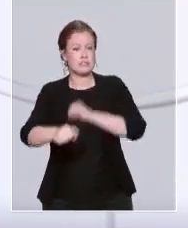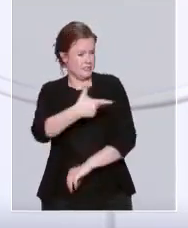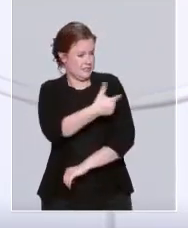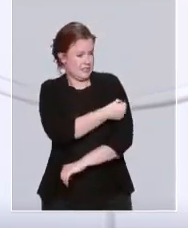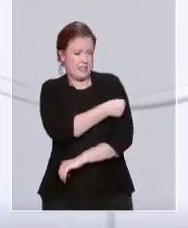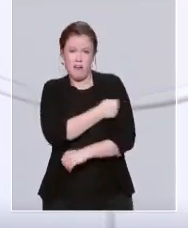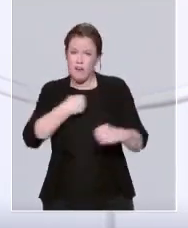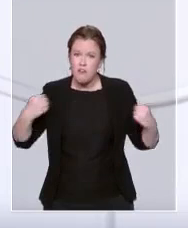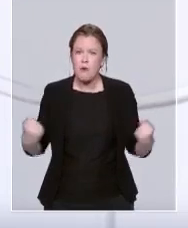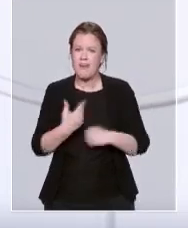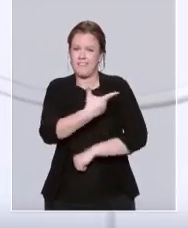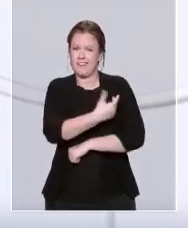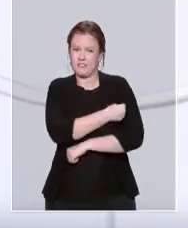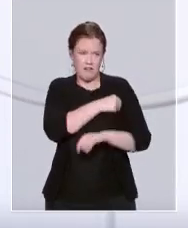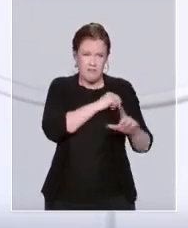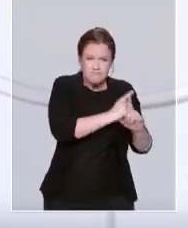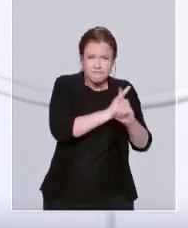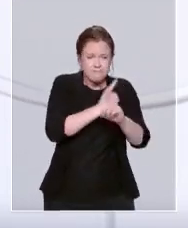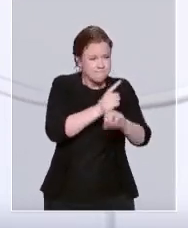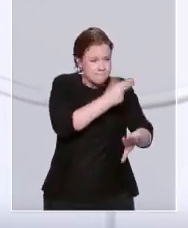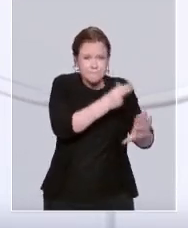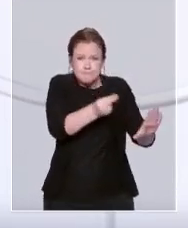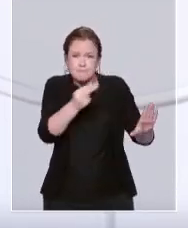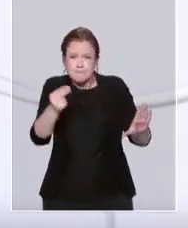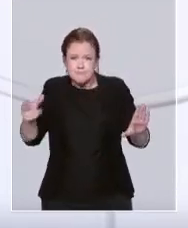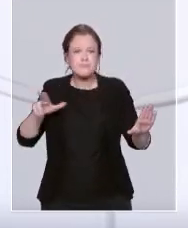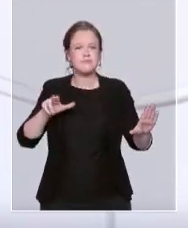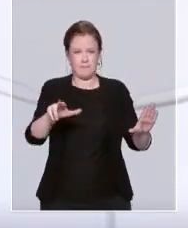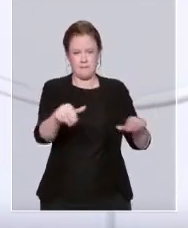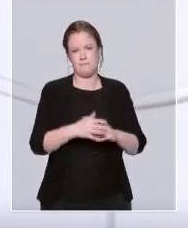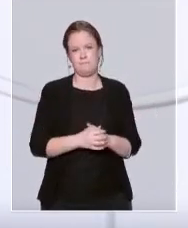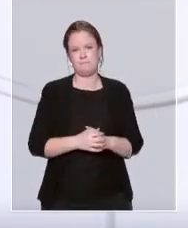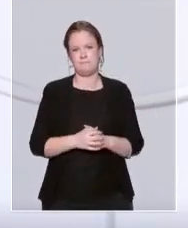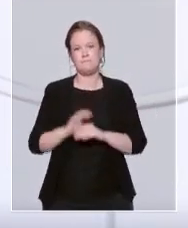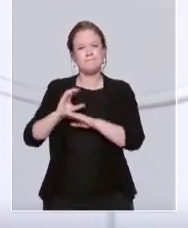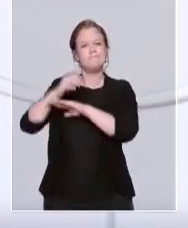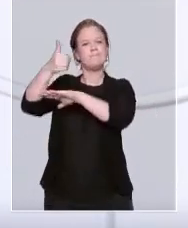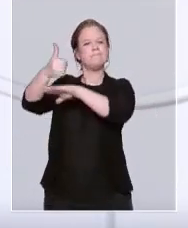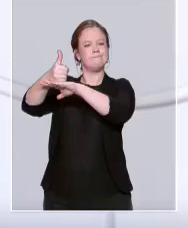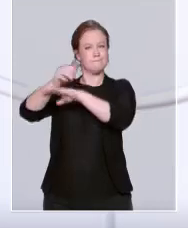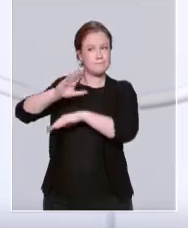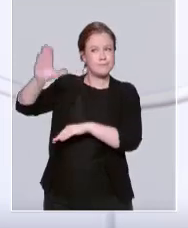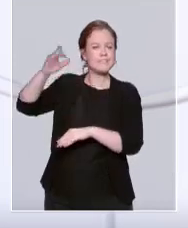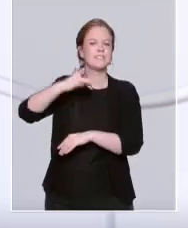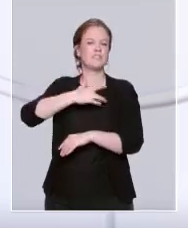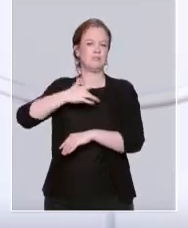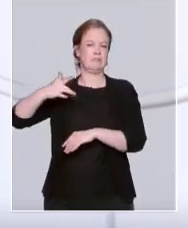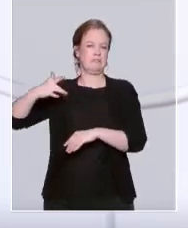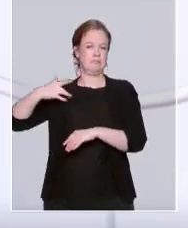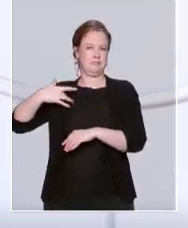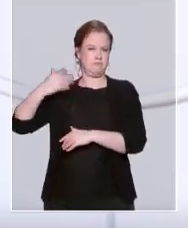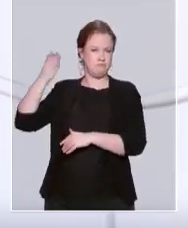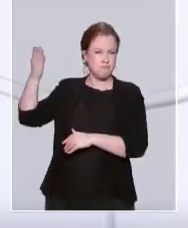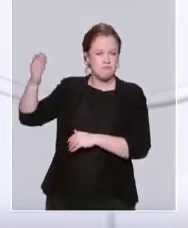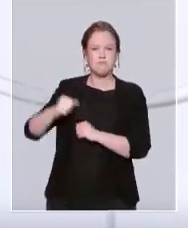La Haute Autorité de Santé présentera dès les jours à venir ses recommandations. Les autorités sanitaires, avec l